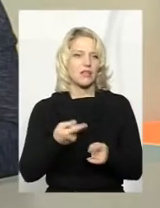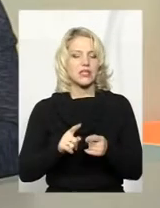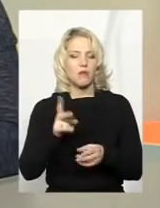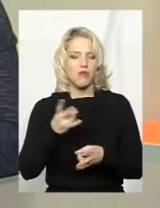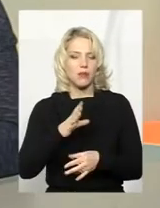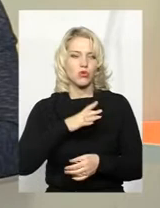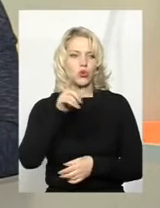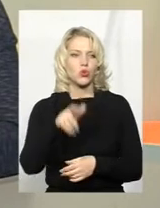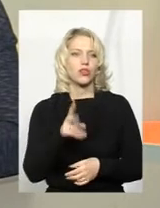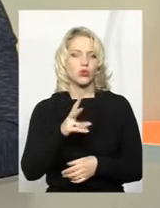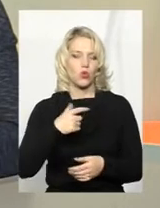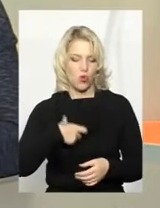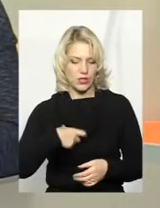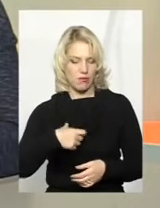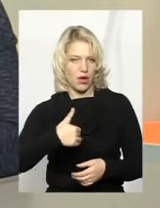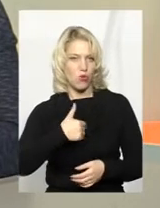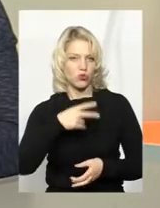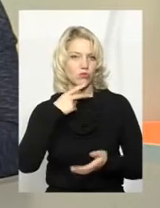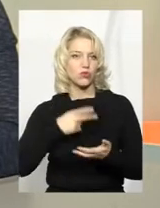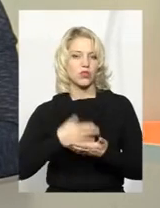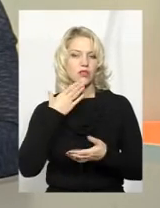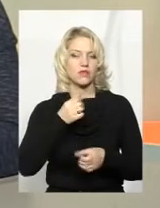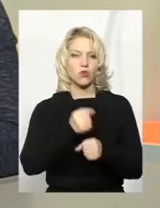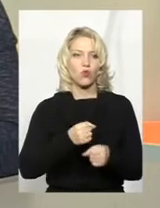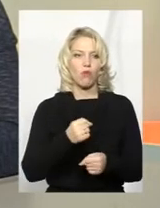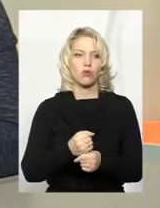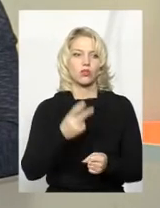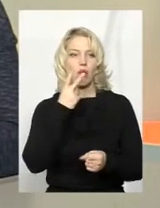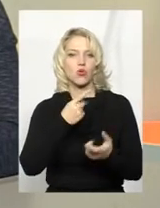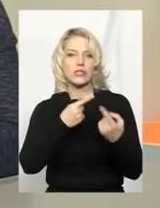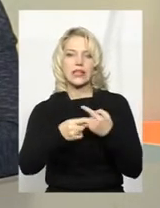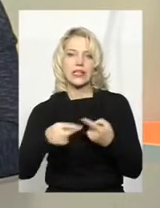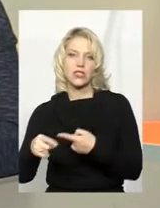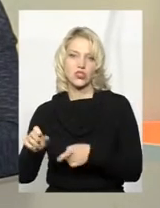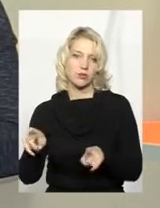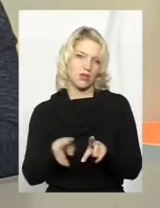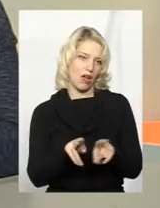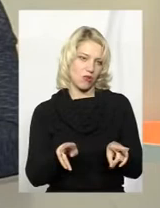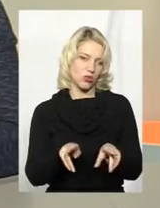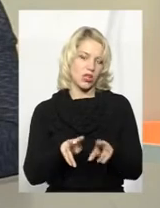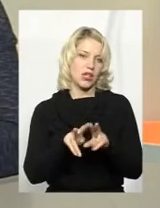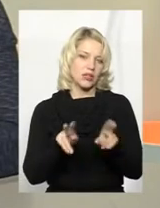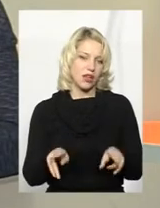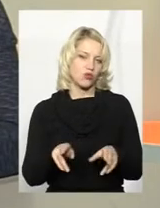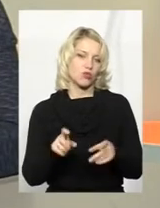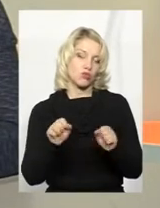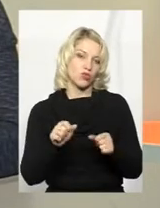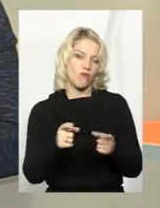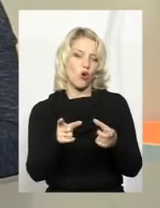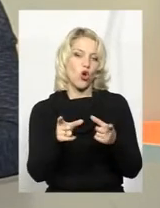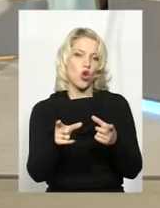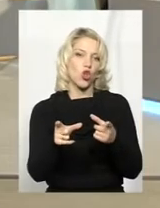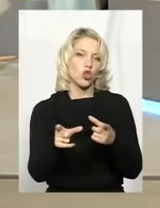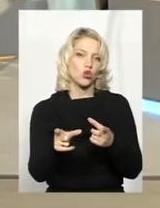людина, яка хоче показати себе і свою роботу, показати іншим. І також, можливо, і долучити інших людей до